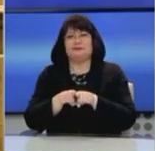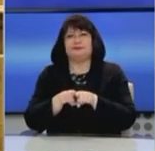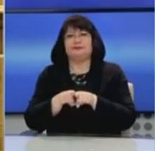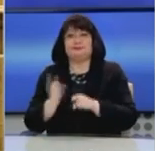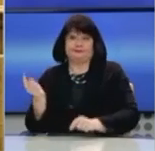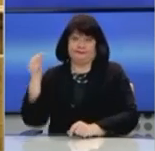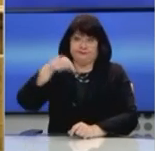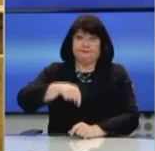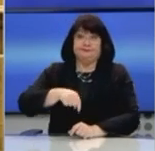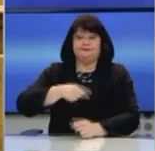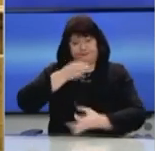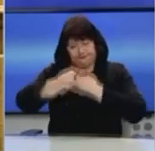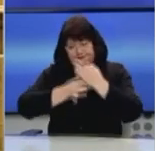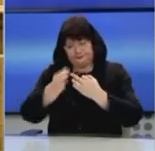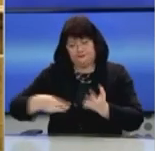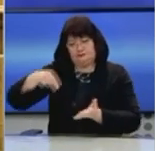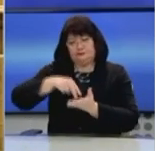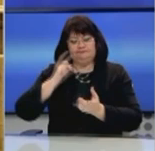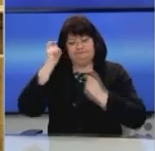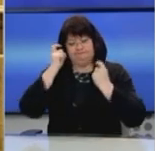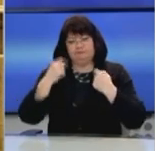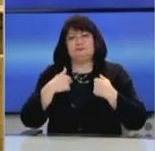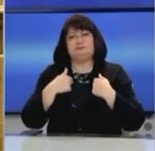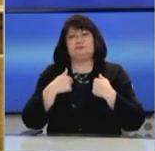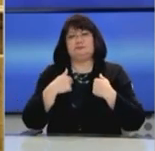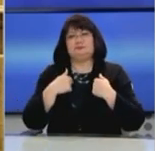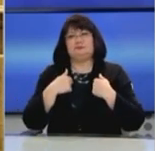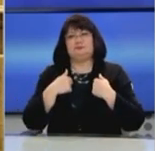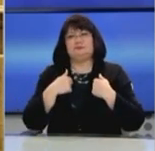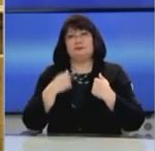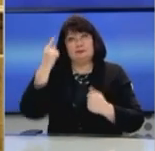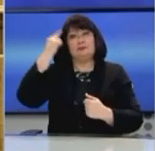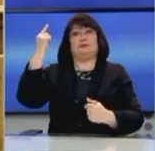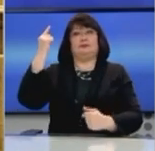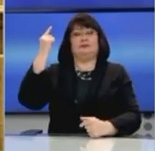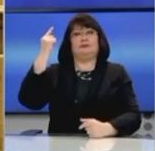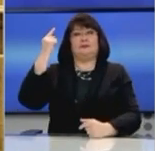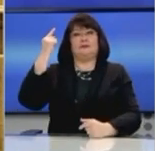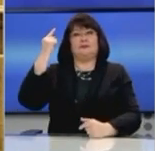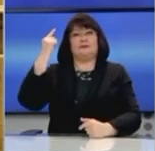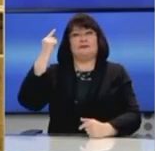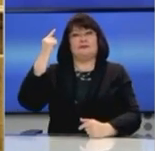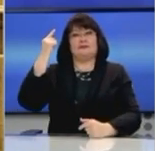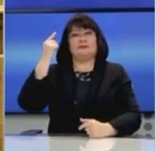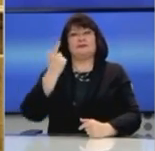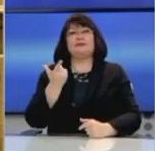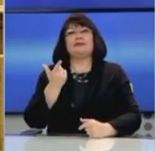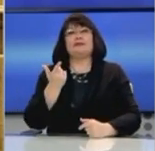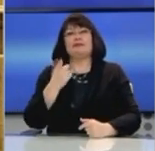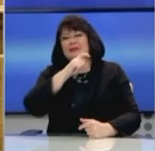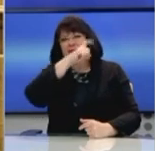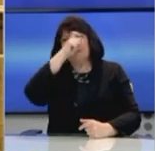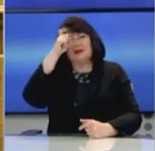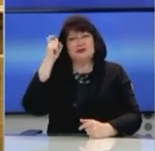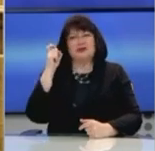Καθώς ερχόμουν εδώ για να πάρω το λόγο σκέφτηκα ότι μου έρθα στο μυαλό η πάρα